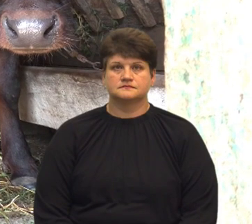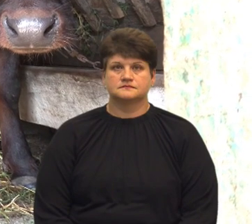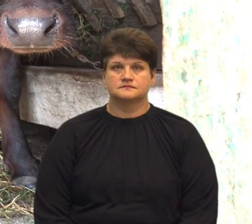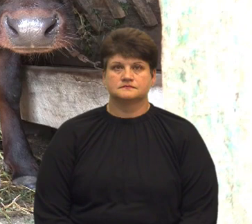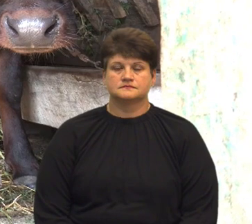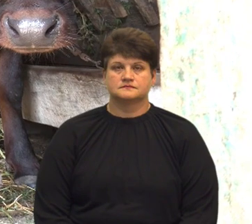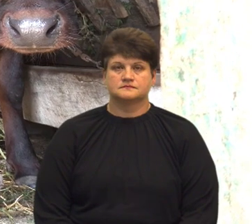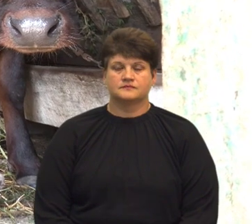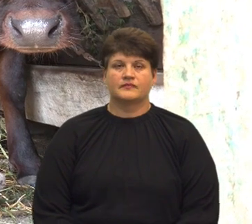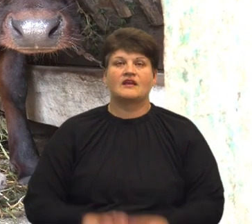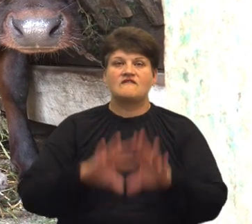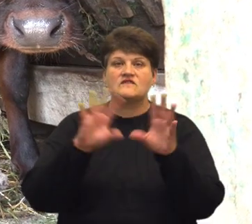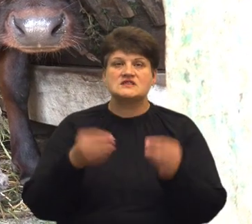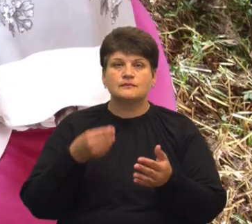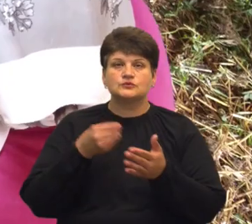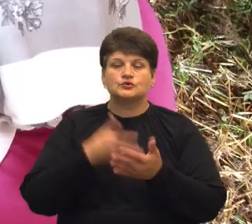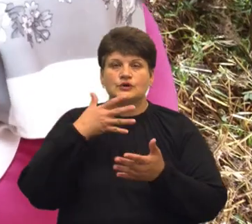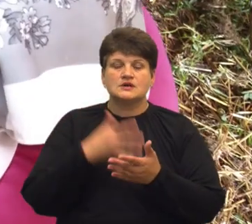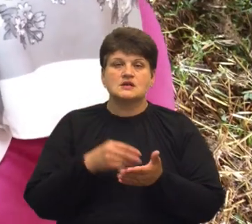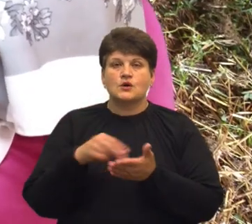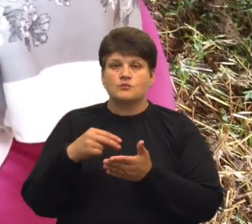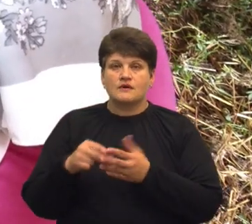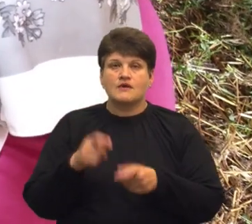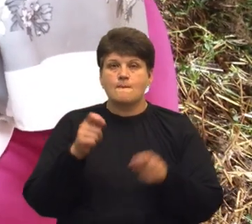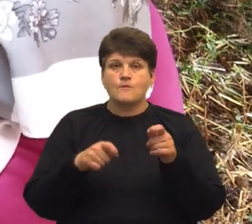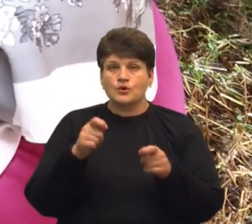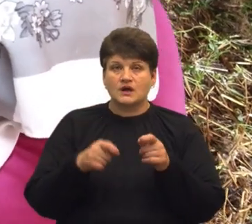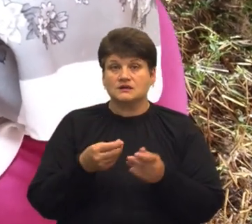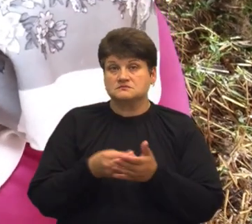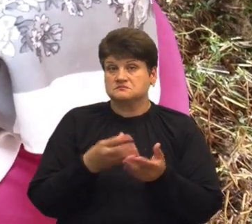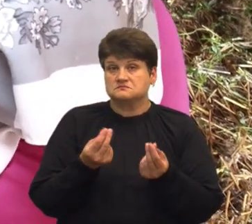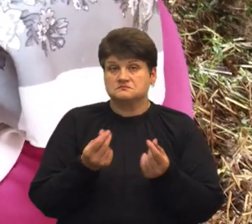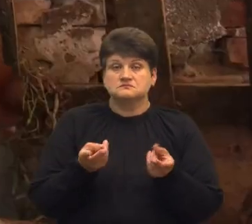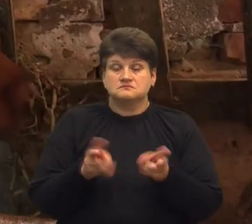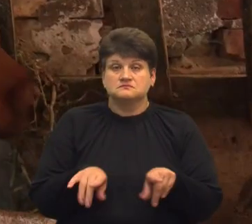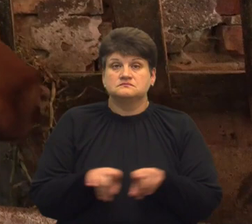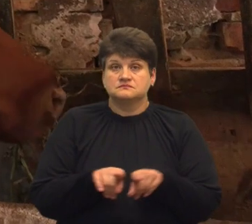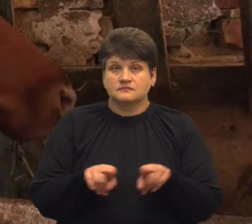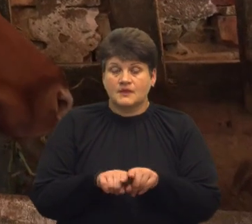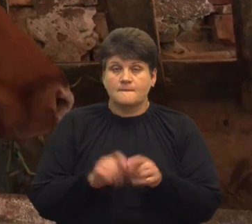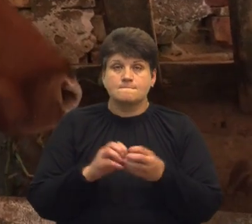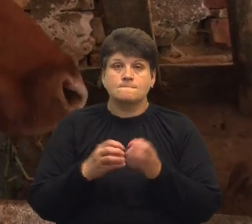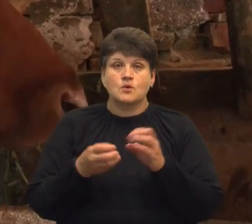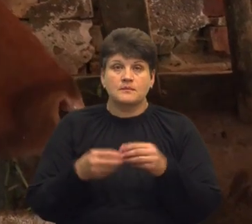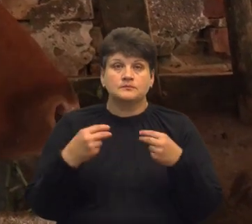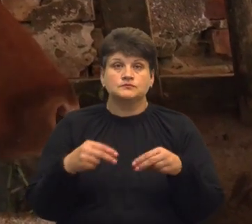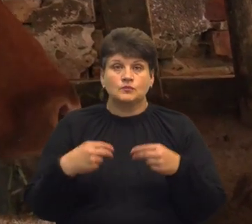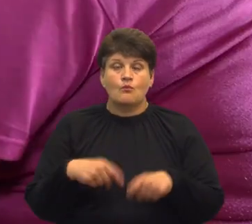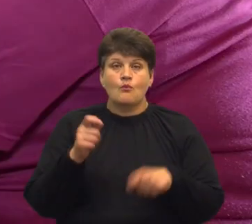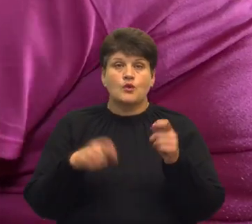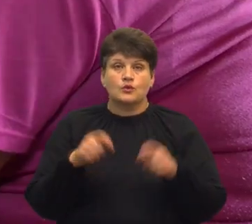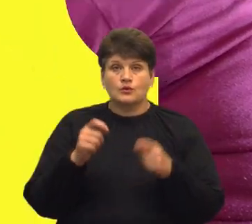Все подорожчало, ціни на закупівлю молока залишилися такими ж. Про проблеми та виклики збуту молока у матеріалі